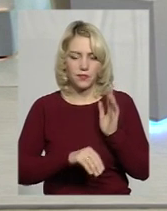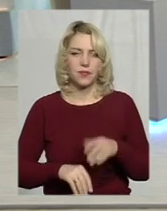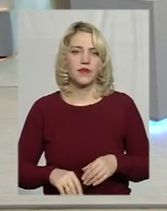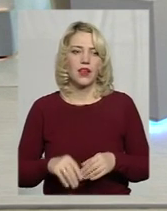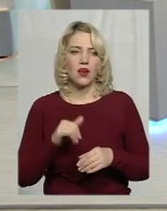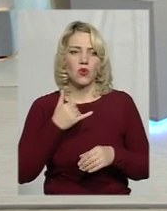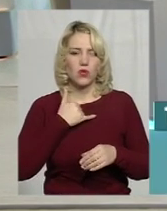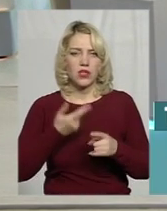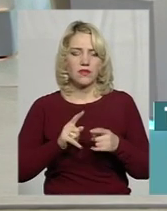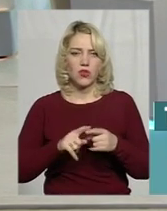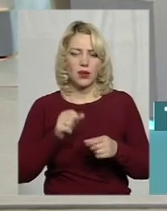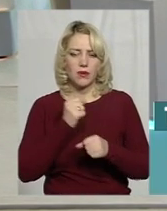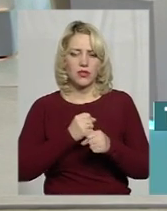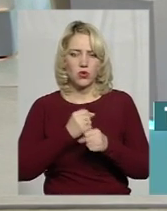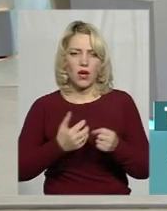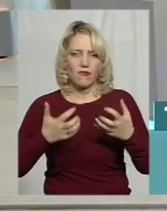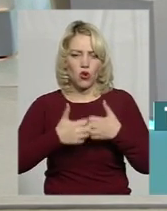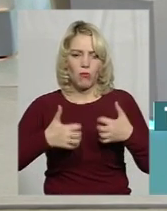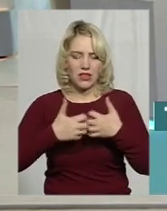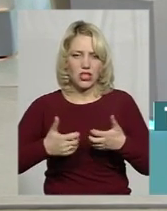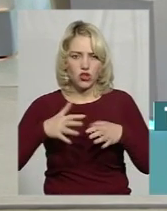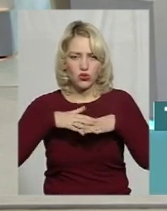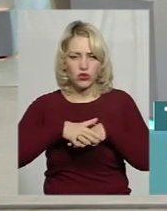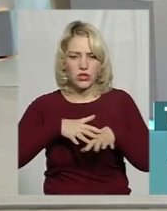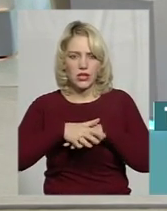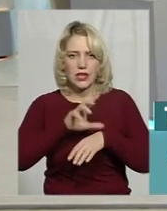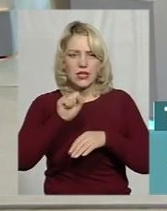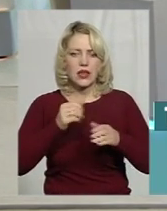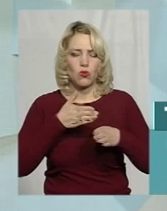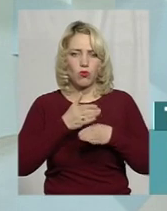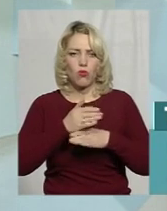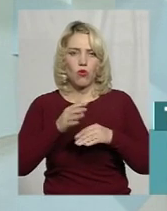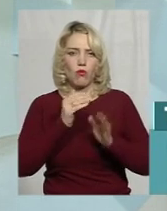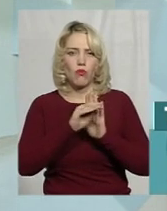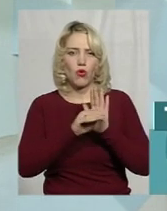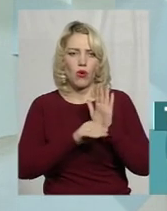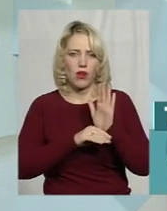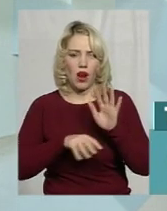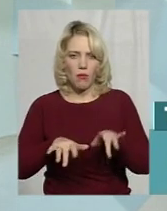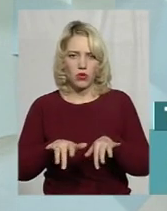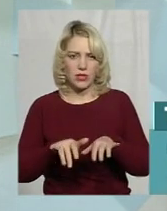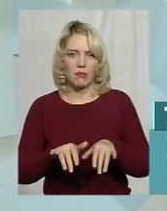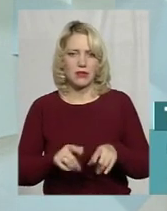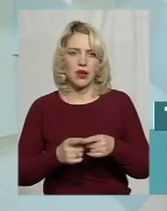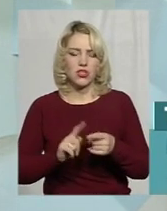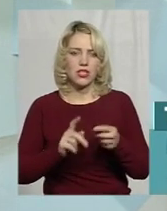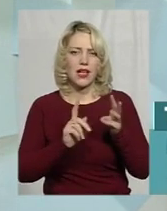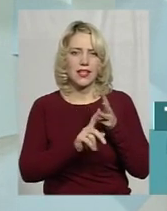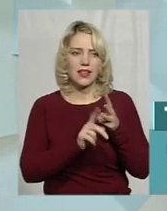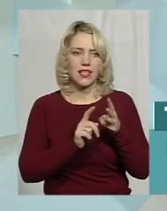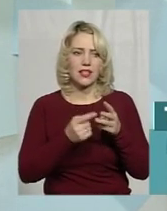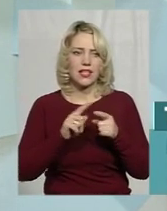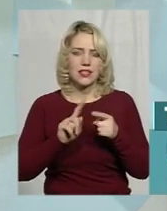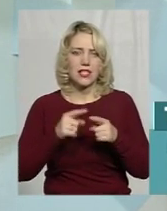В нас вона працює в автоматичному режимі, за допомогою нашого програмного забезпечення. І третя складова – це податок на додану